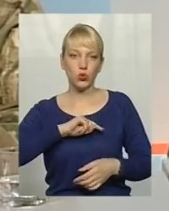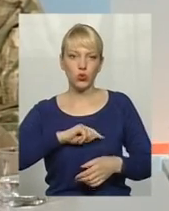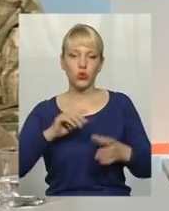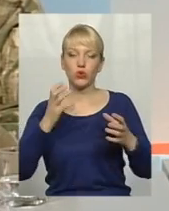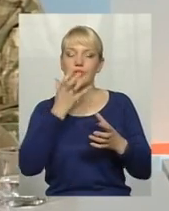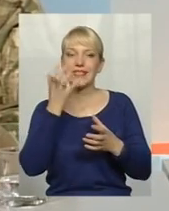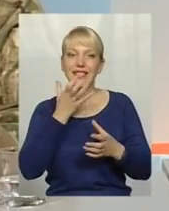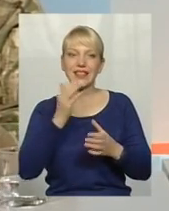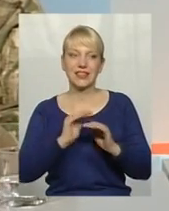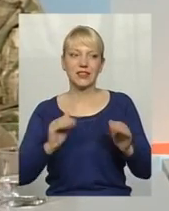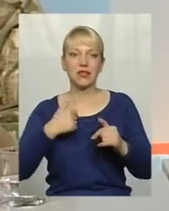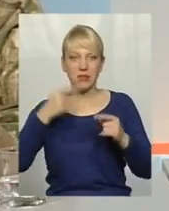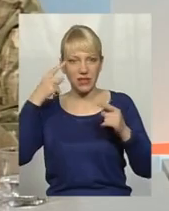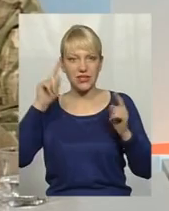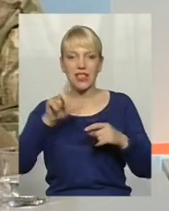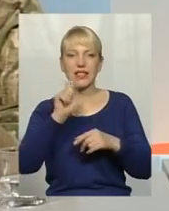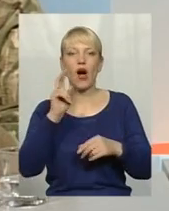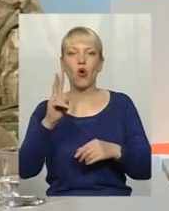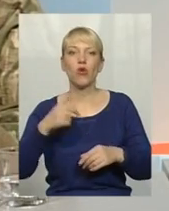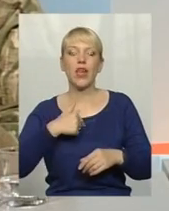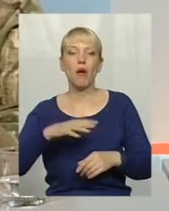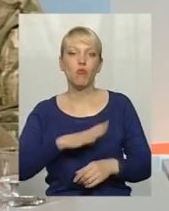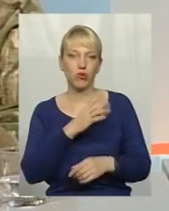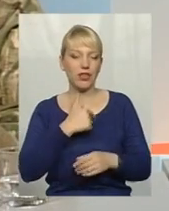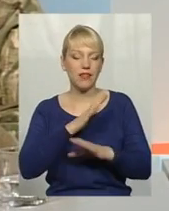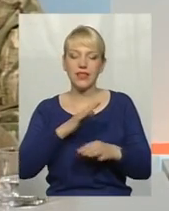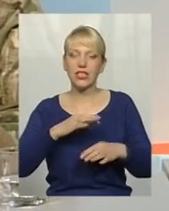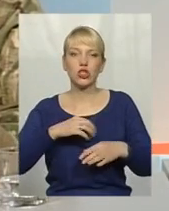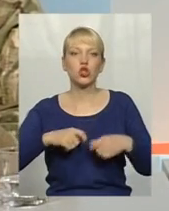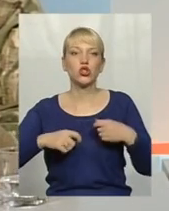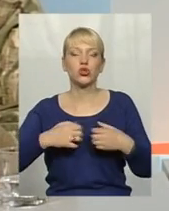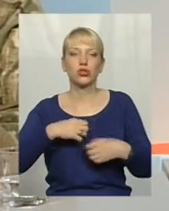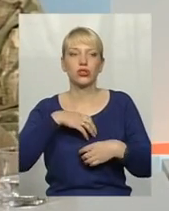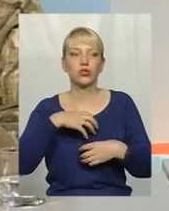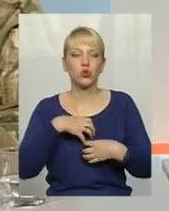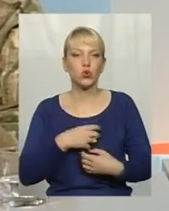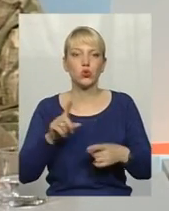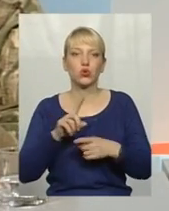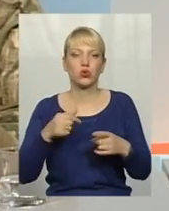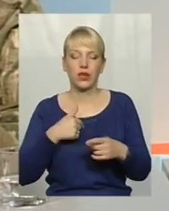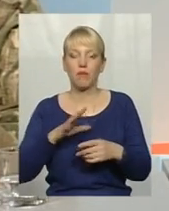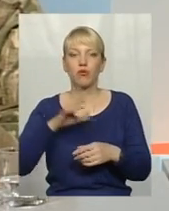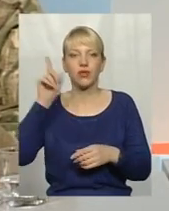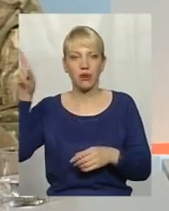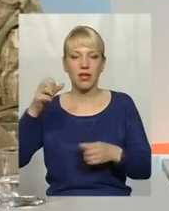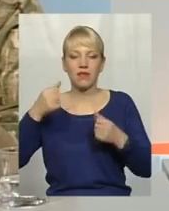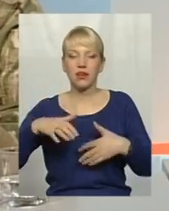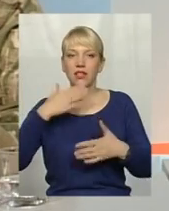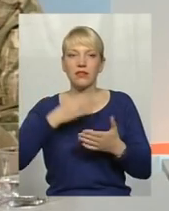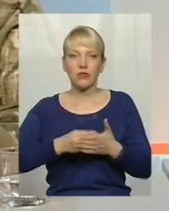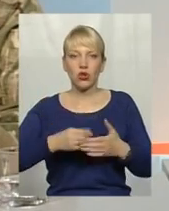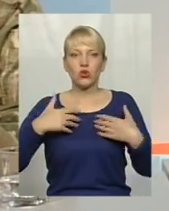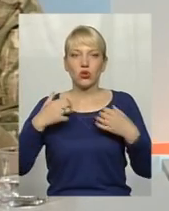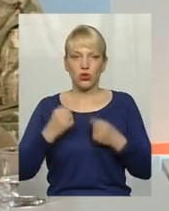каже, тепер я знаю, за кого я був. Я не шкодую жодного дня, що я там був, втратив своє здоров'я, пережив.